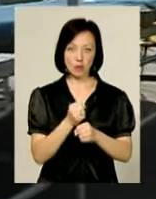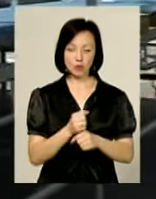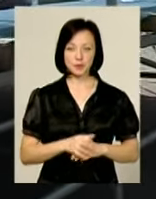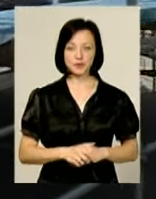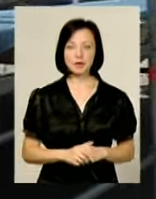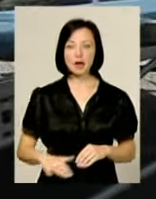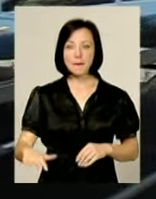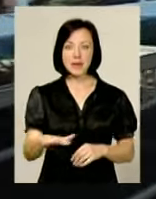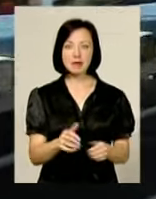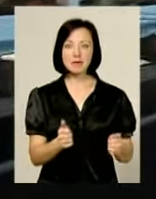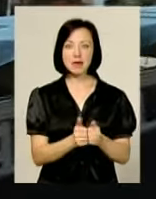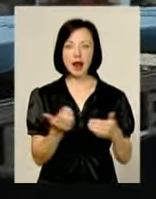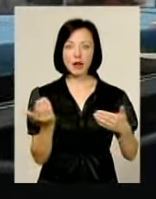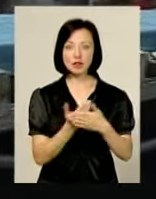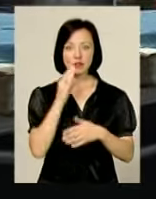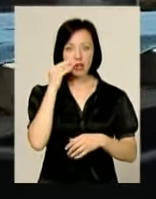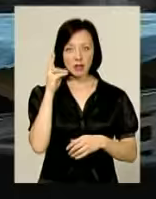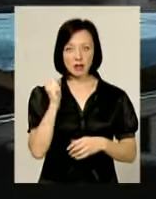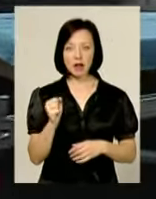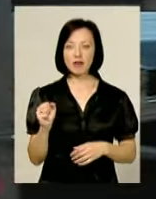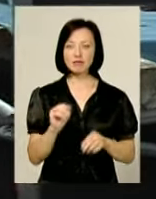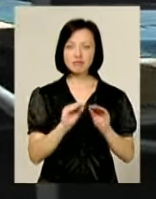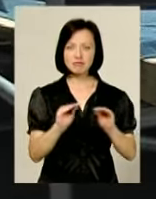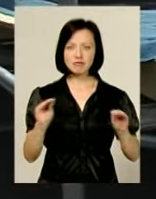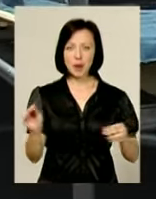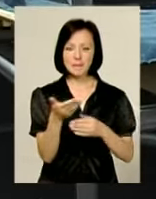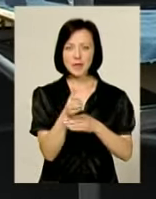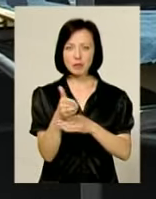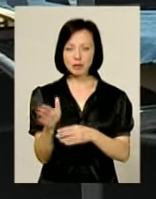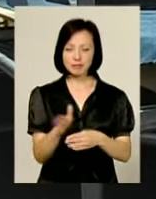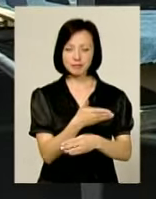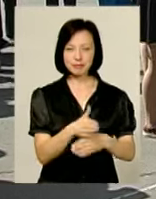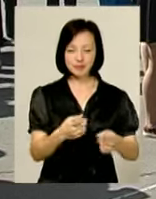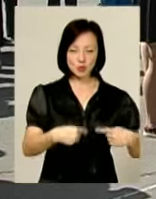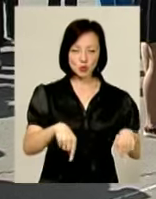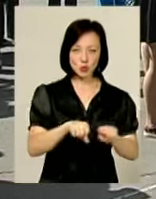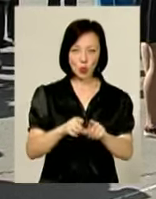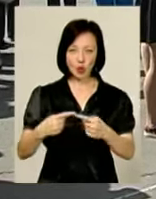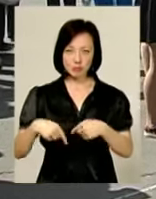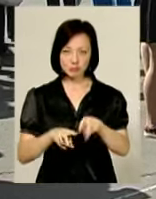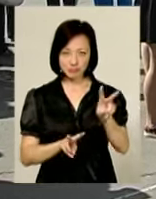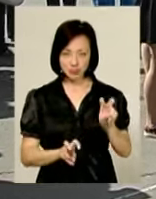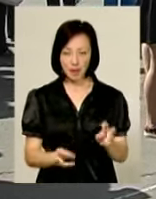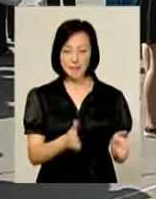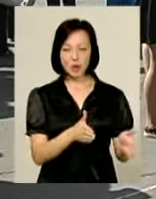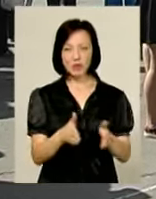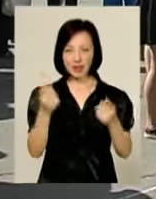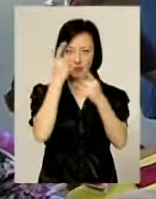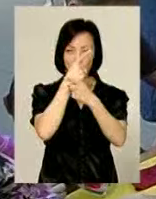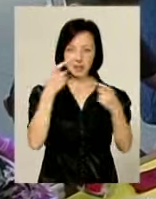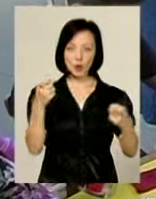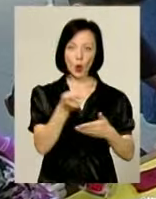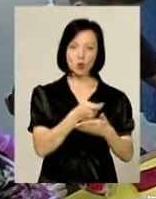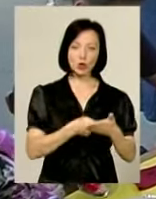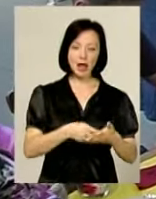Майданчик біля кінотеатру Шевченка всіяли прапорцями та розбили на тематичні зони. Тут для хмельничан приготували інформаційну і